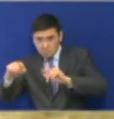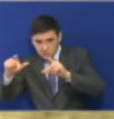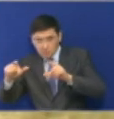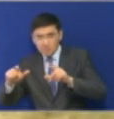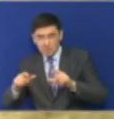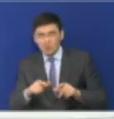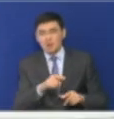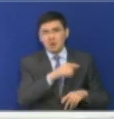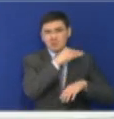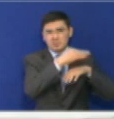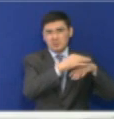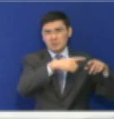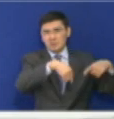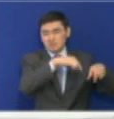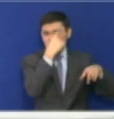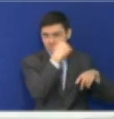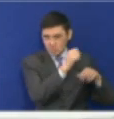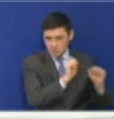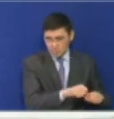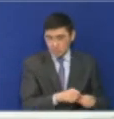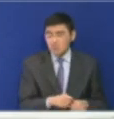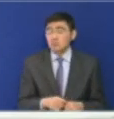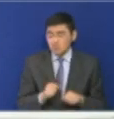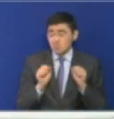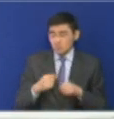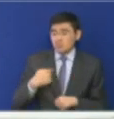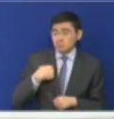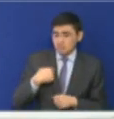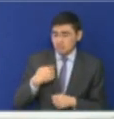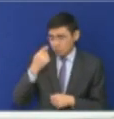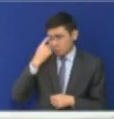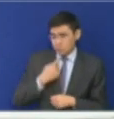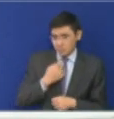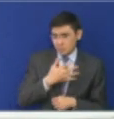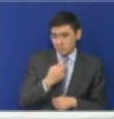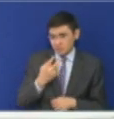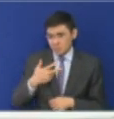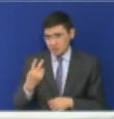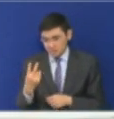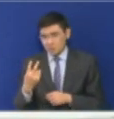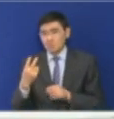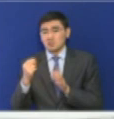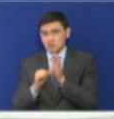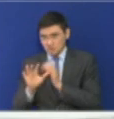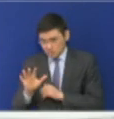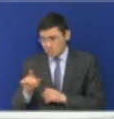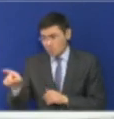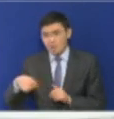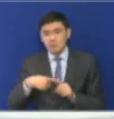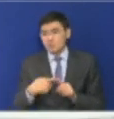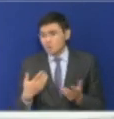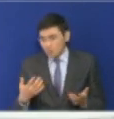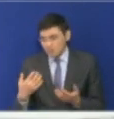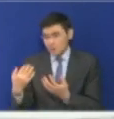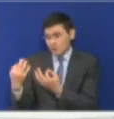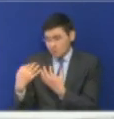ответственный отдел. Они могут обратиться к нам в Ахимат по телефону 52-32-65, представиться, могут